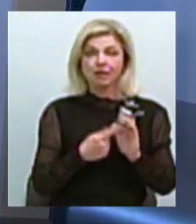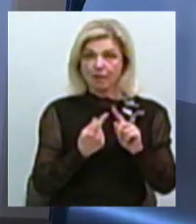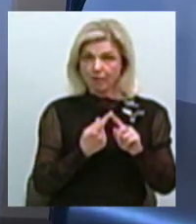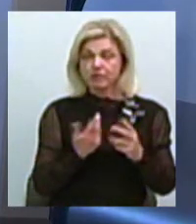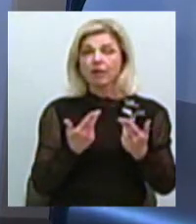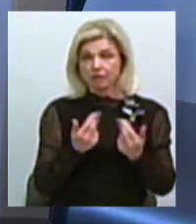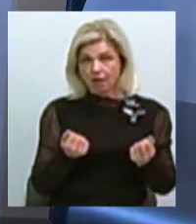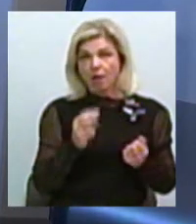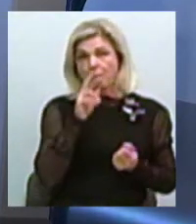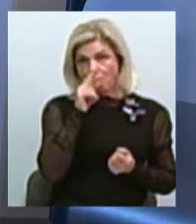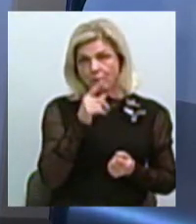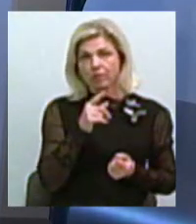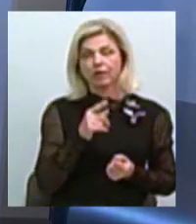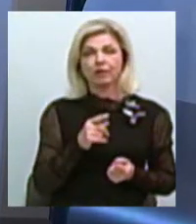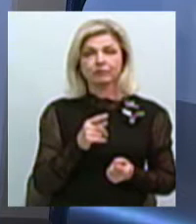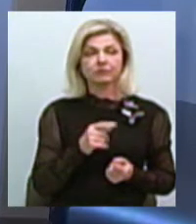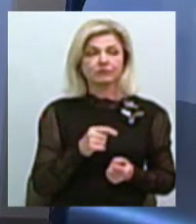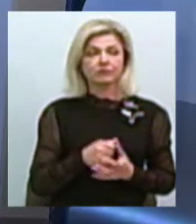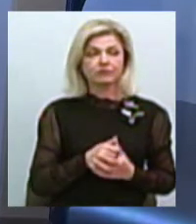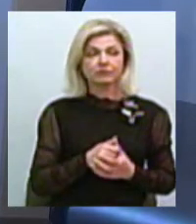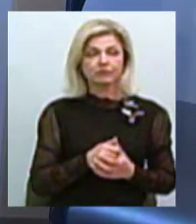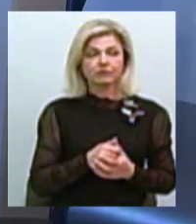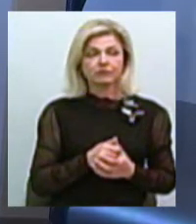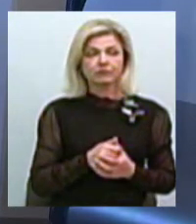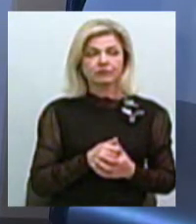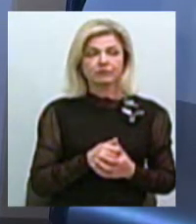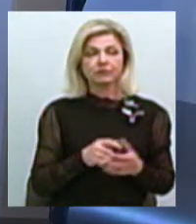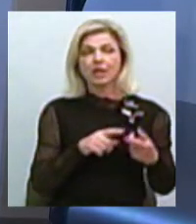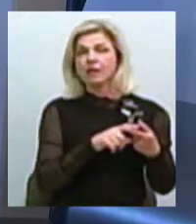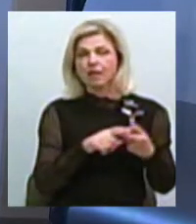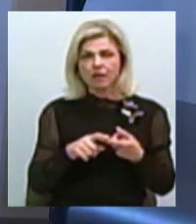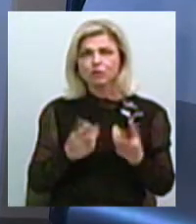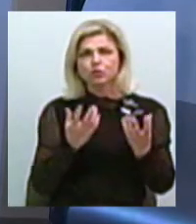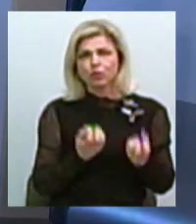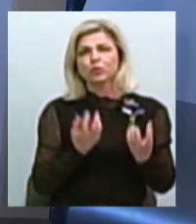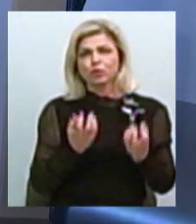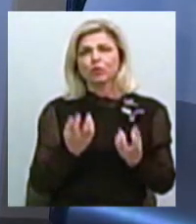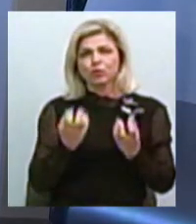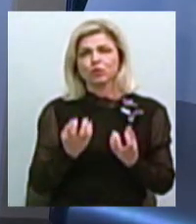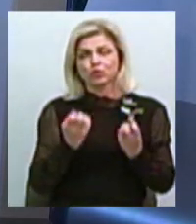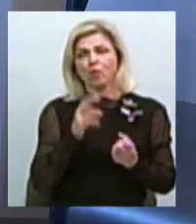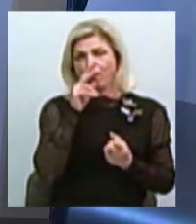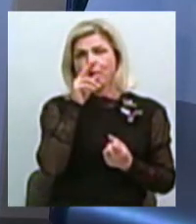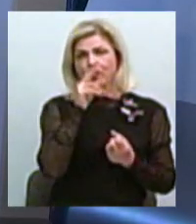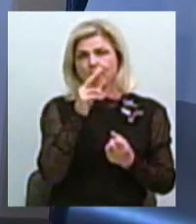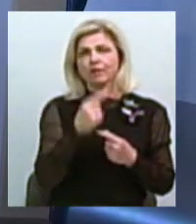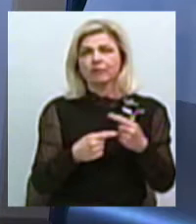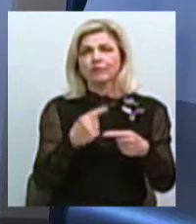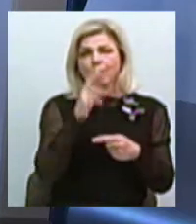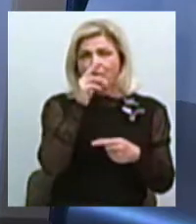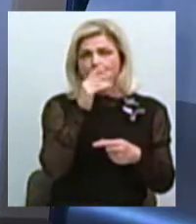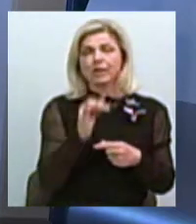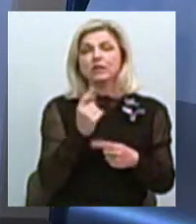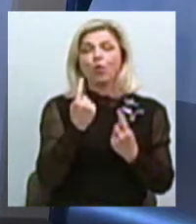помилка, вона тягне за собою ще, ще, ще, ще помилки. Помилка з одного